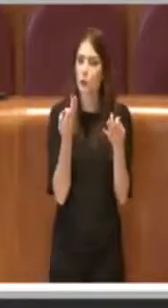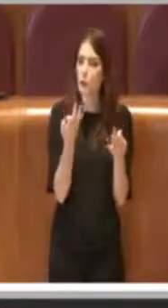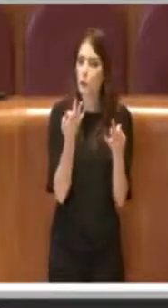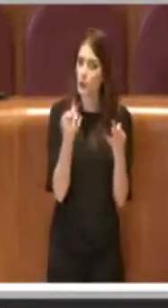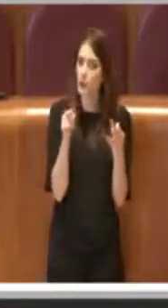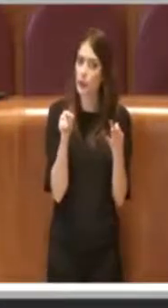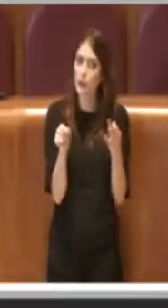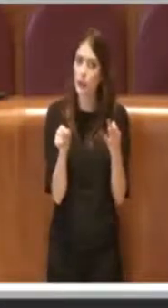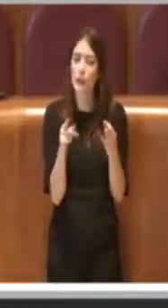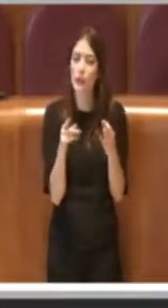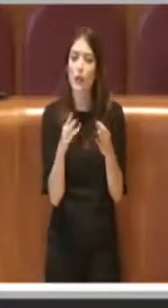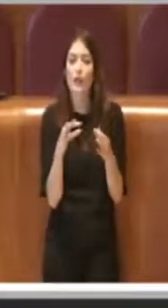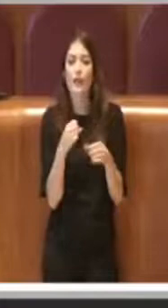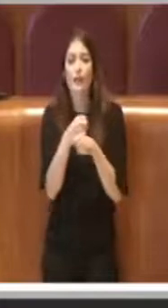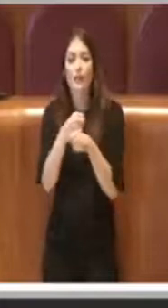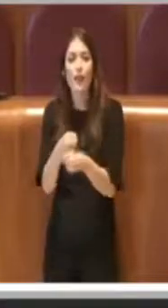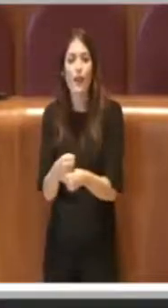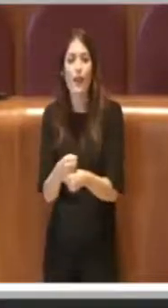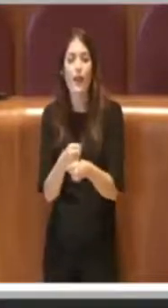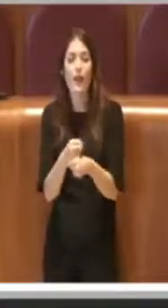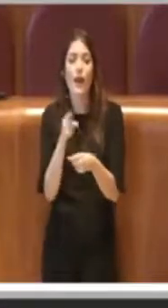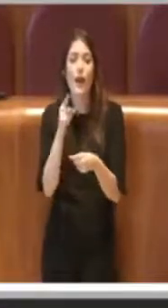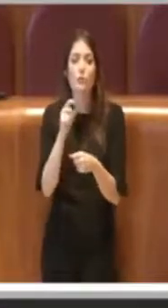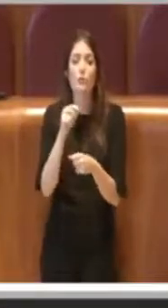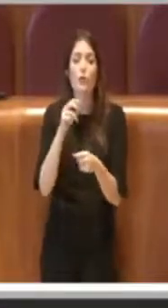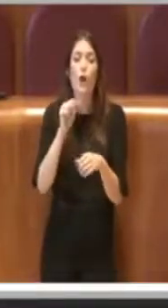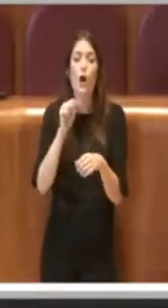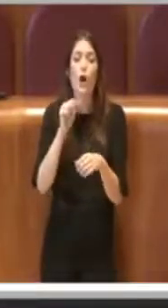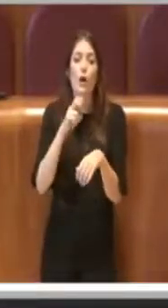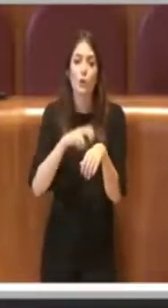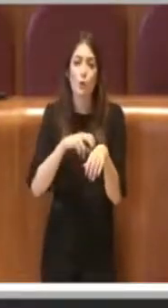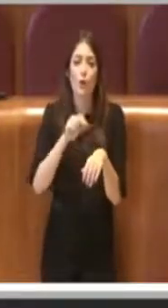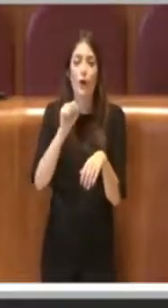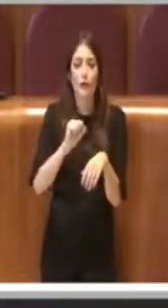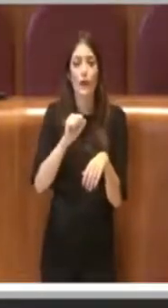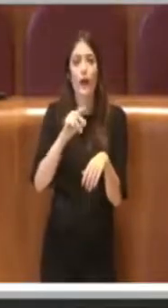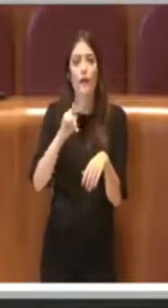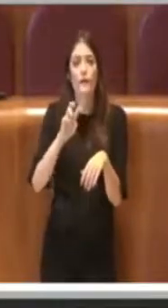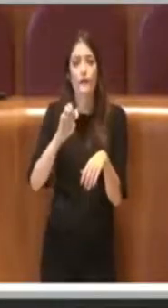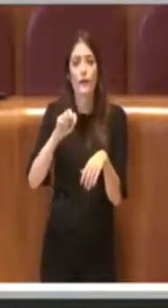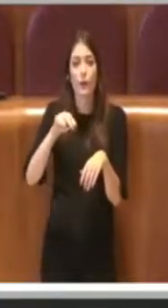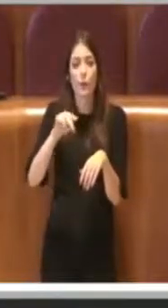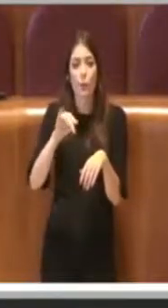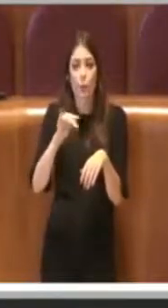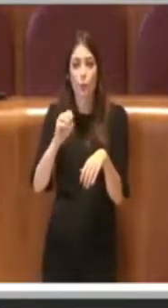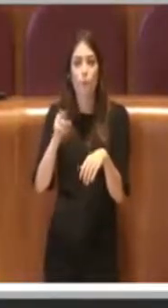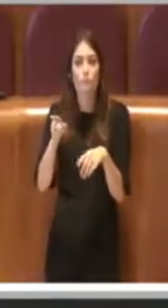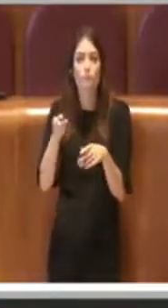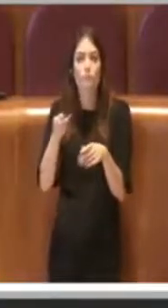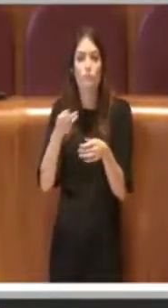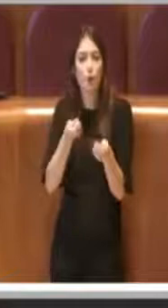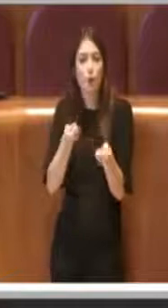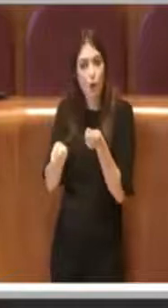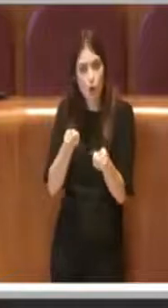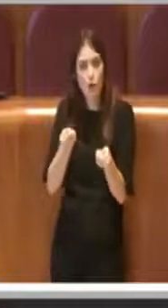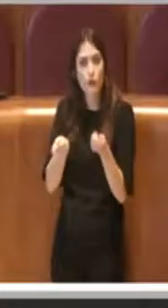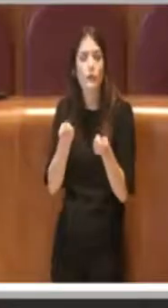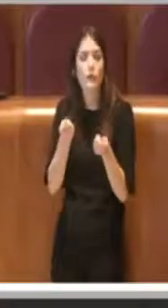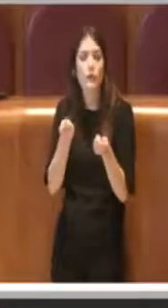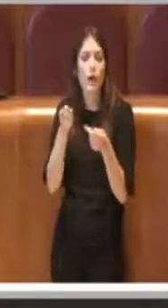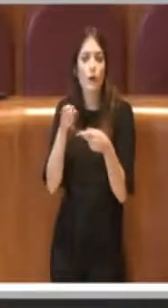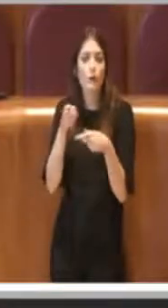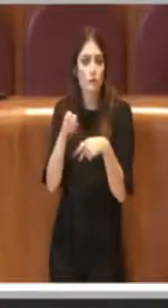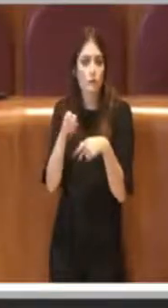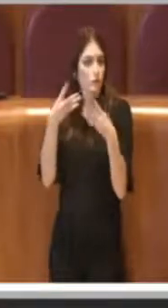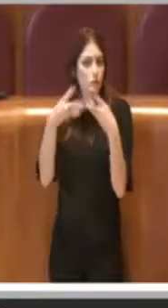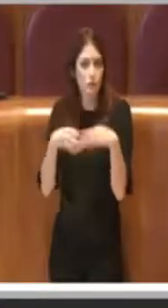delegato di accessibilità universale Andrea Venuto e quindi da lui convocato e anche coordinato, è un organo